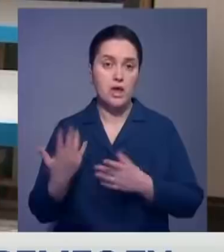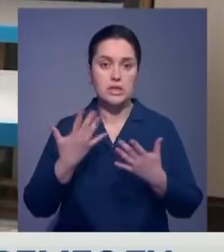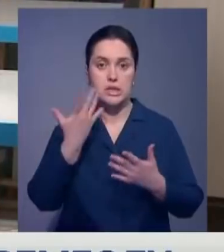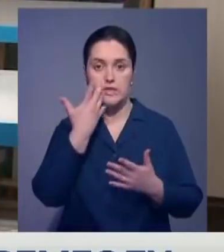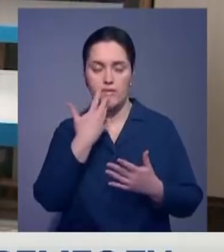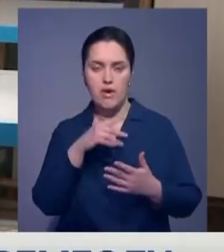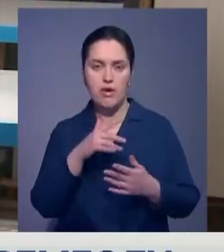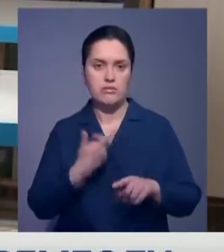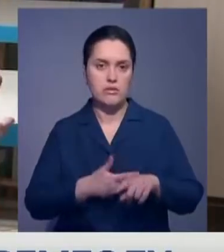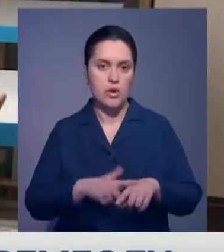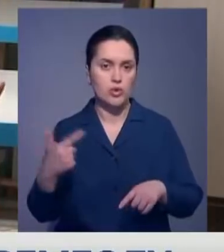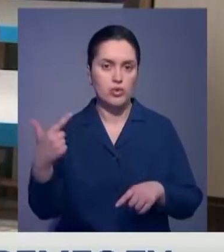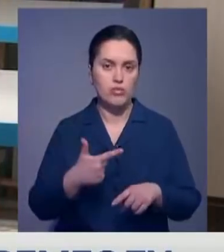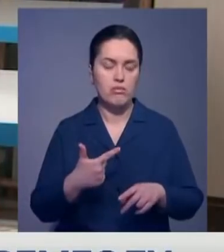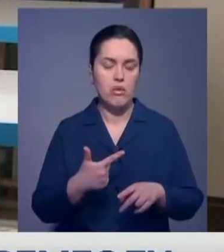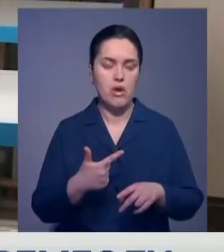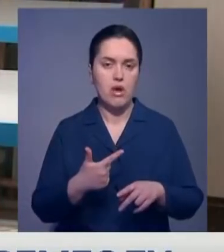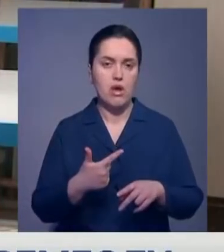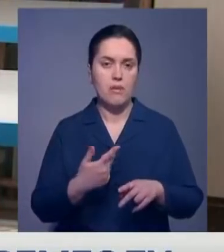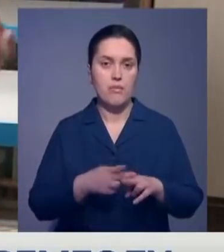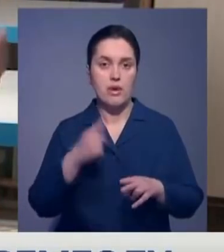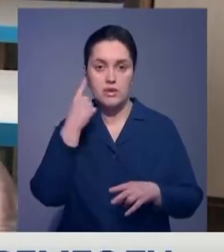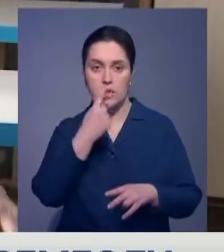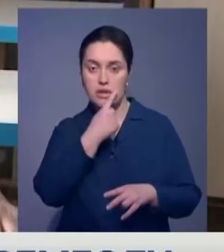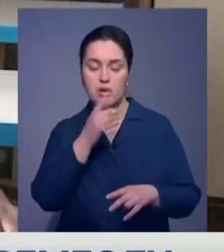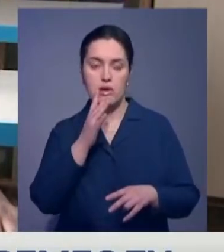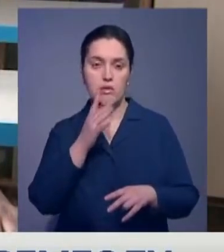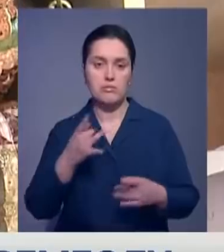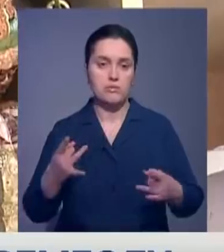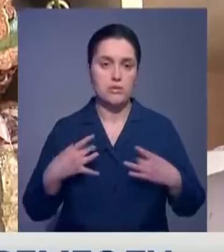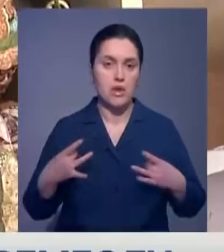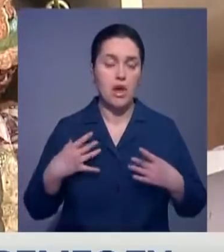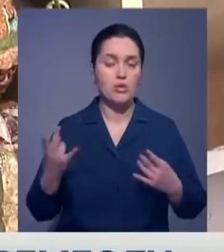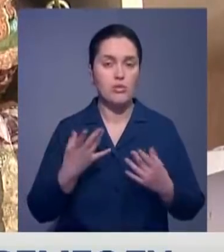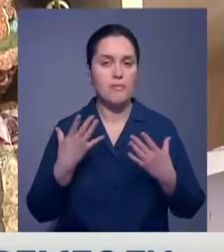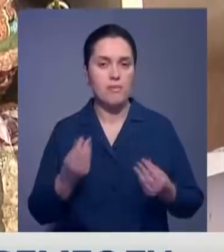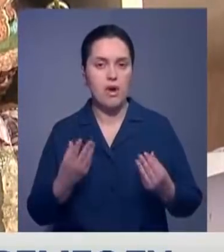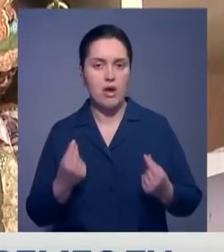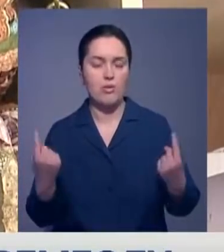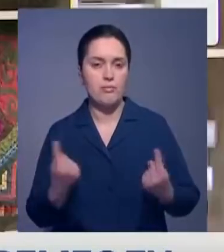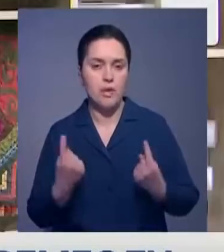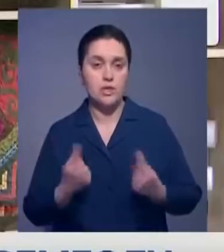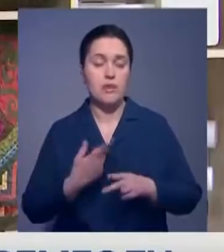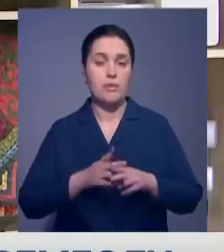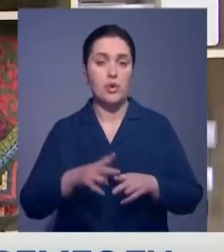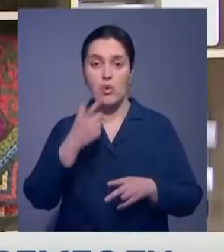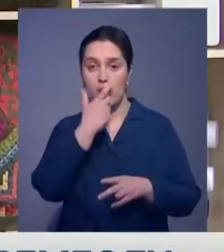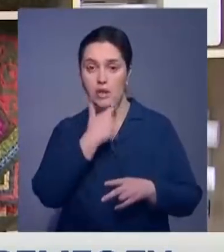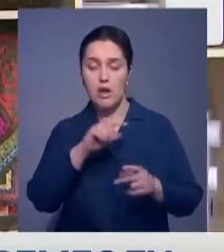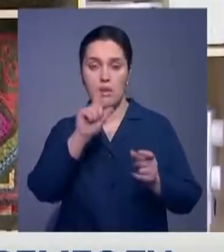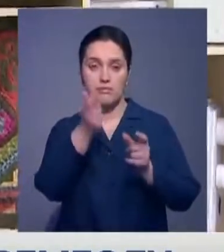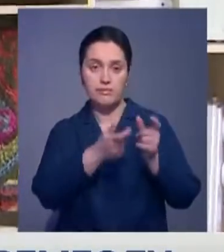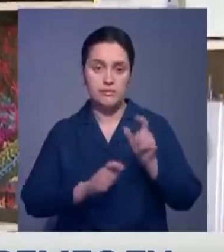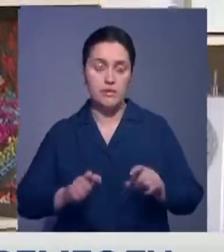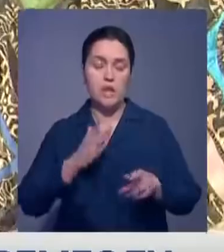агрессивные и яркие, тогда это плохо влияет на зрение человека, соответственно, на нервности. Аккуратнее нужно быть и с самими орнаментами, говорит